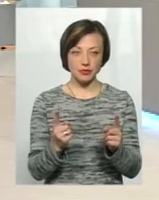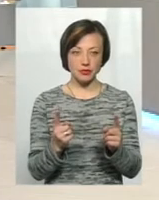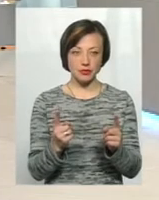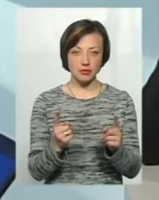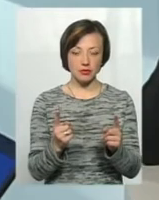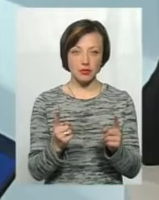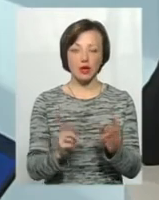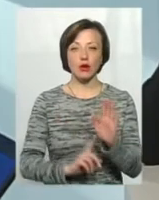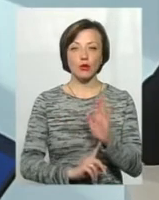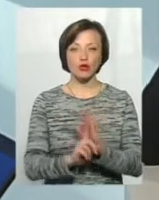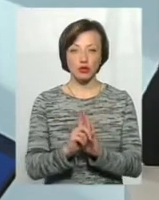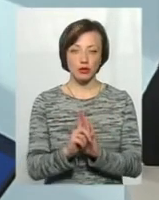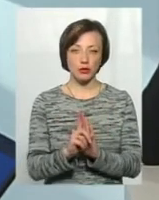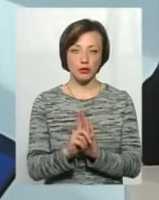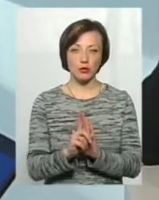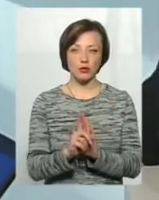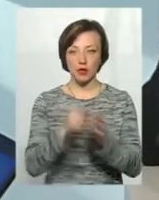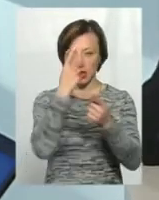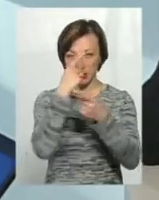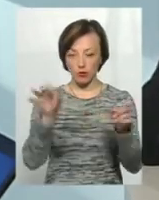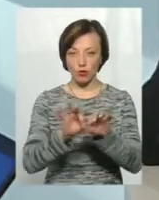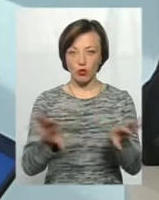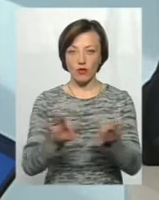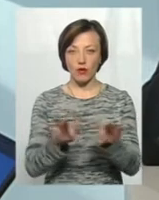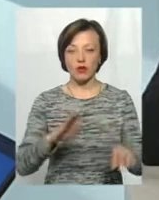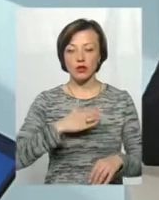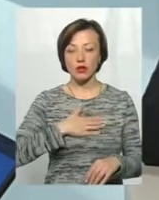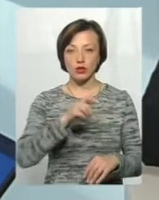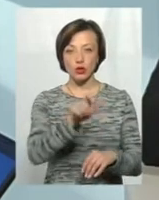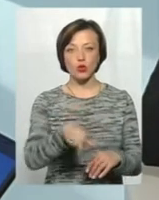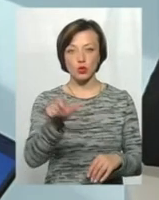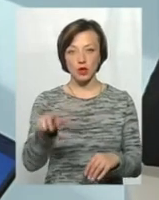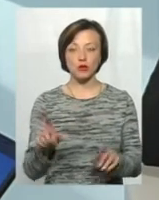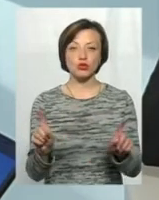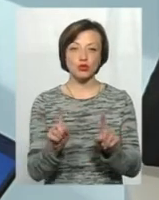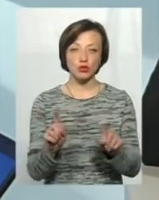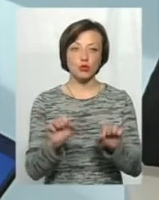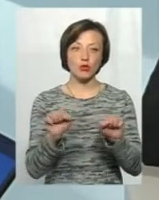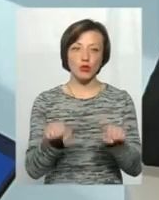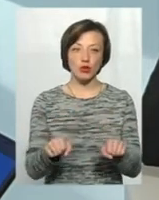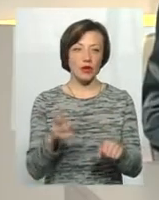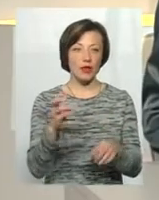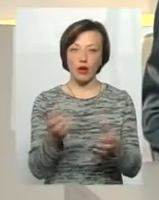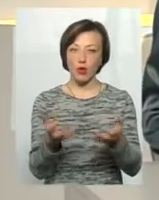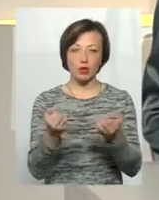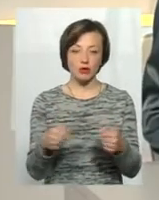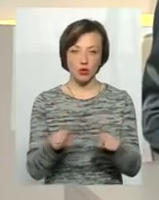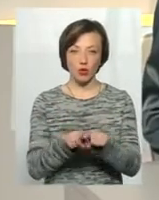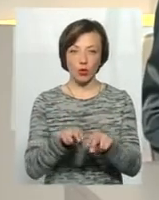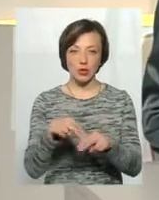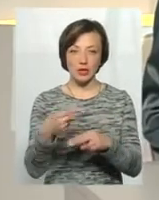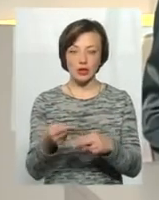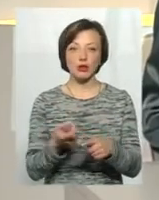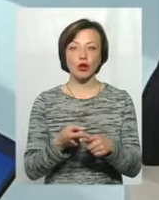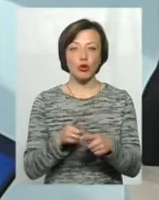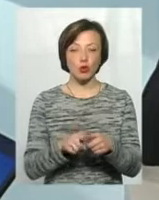Саме лімітів ми почнемо інформувати вже наших позичальників, що вони можуть не отримати отакого відшкодування. Тому